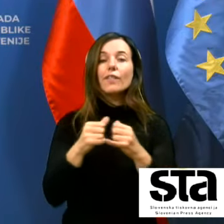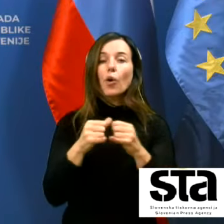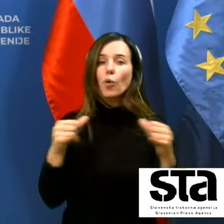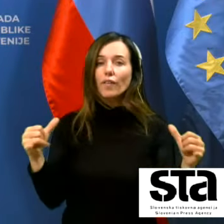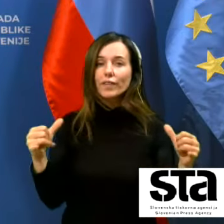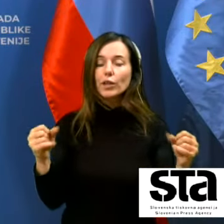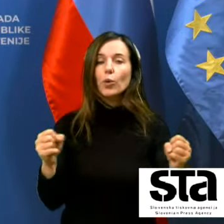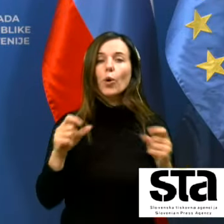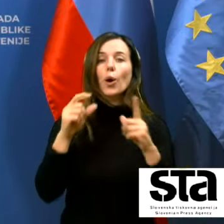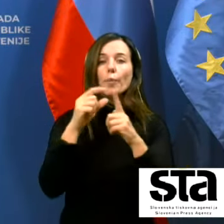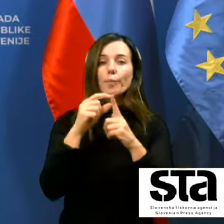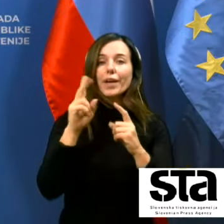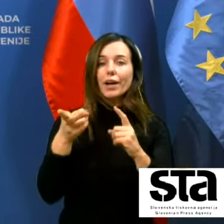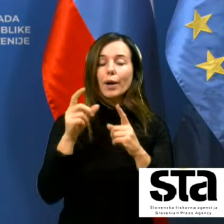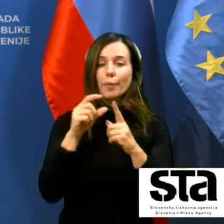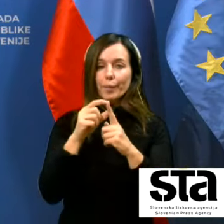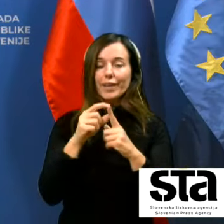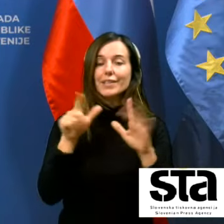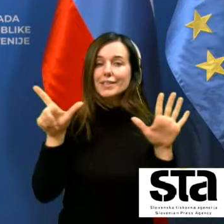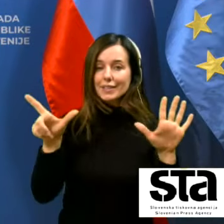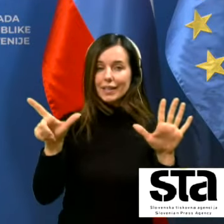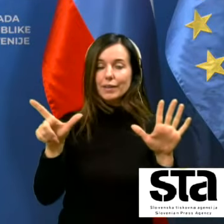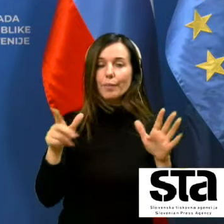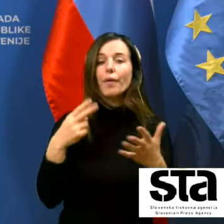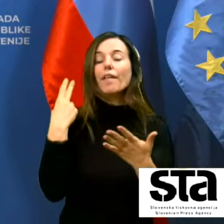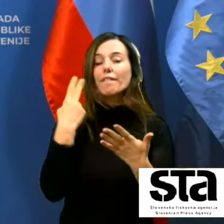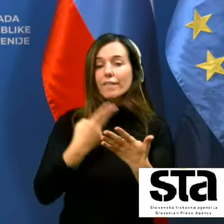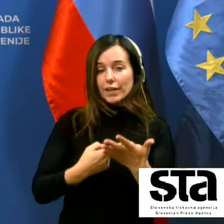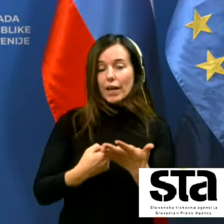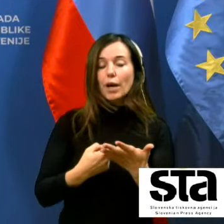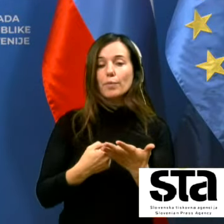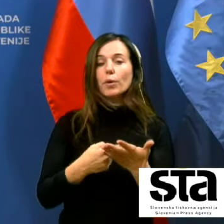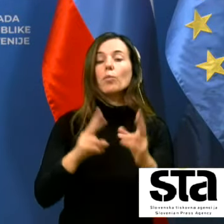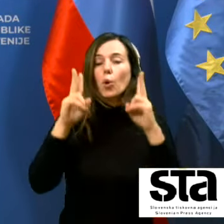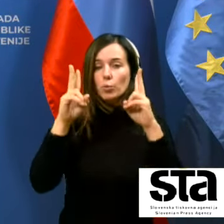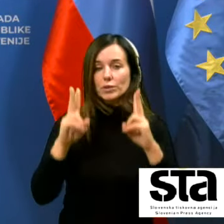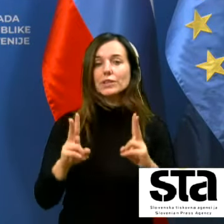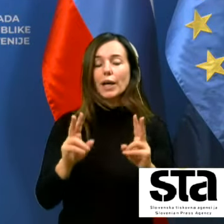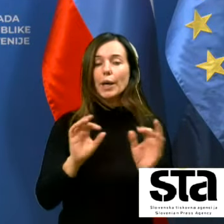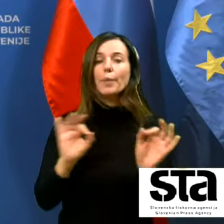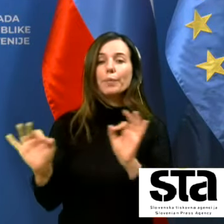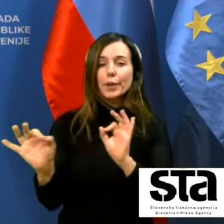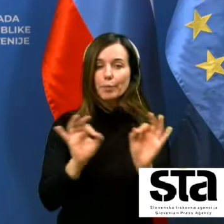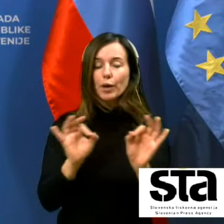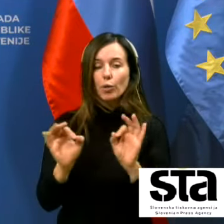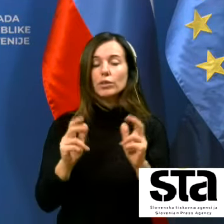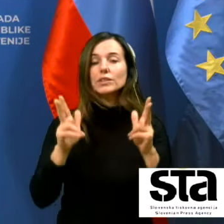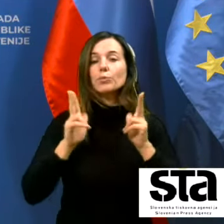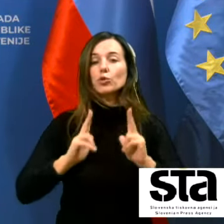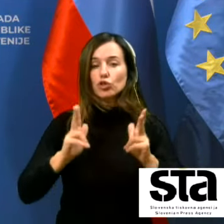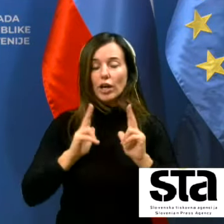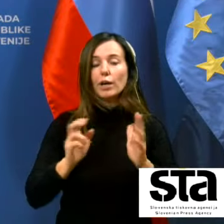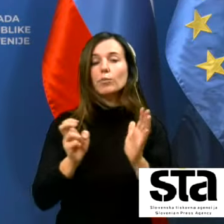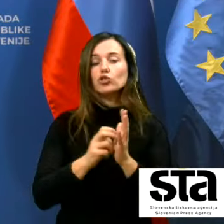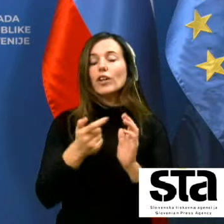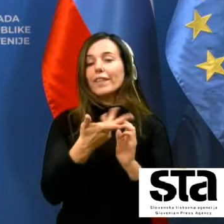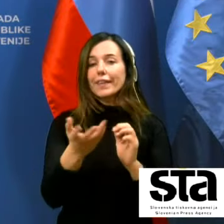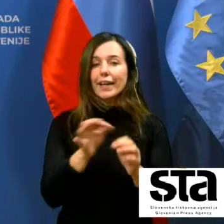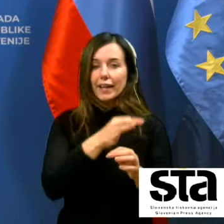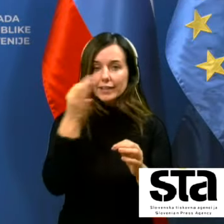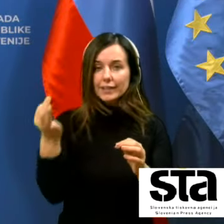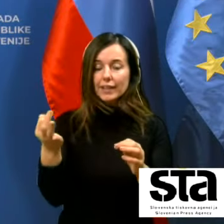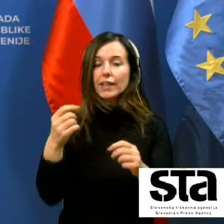PKP 7 verjamem da obstaja pripravljenost počakamo še nekaj dni ko bo